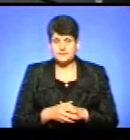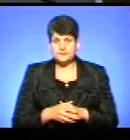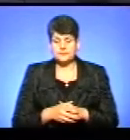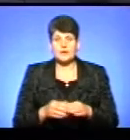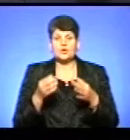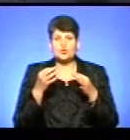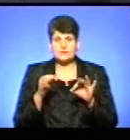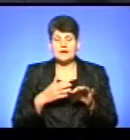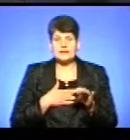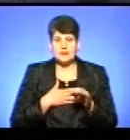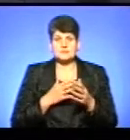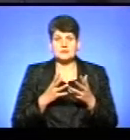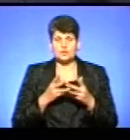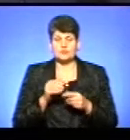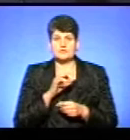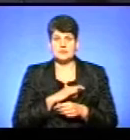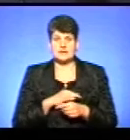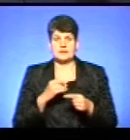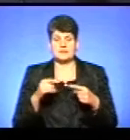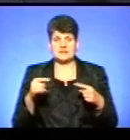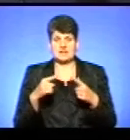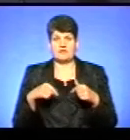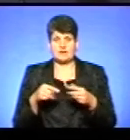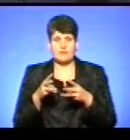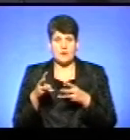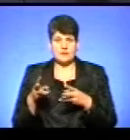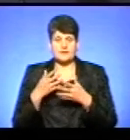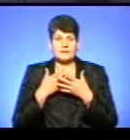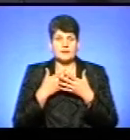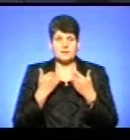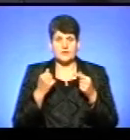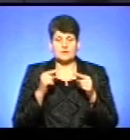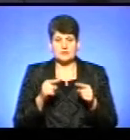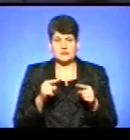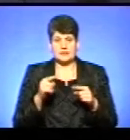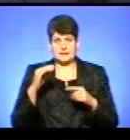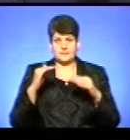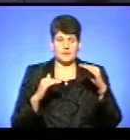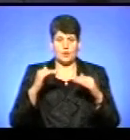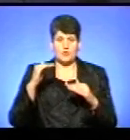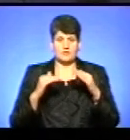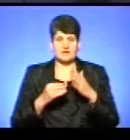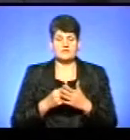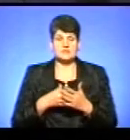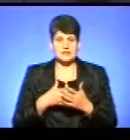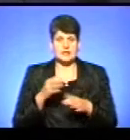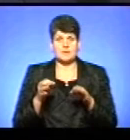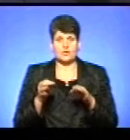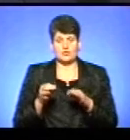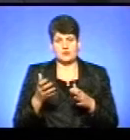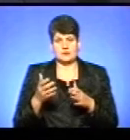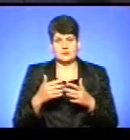Дозволяє нам за рахунок використання відів палива, які не мають таких різких коливань в цінах на природні ресурси,